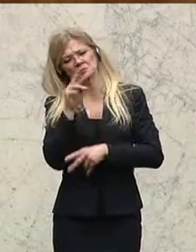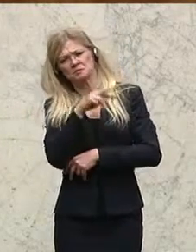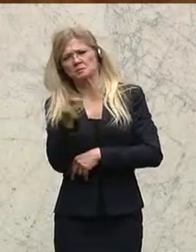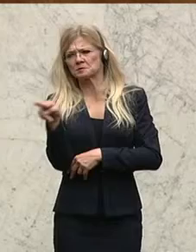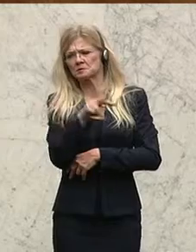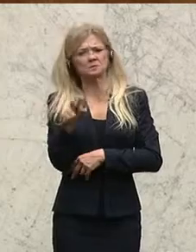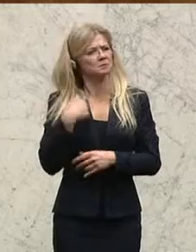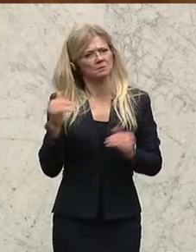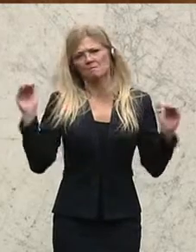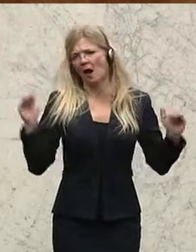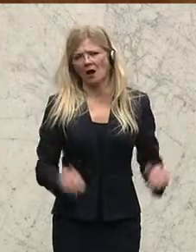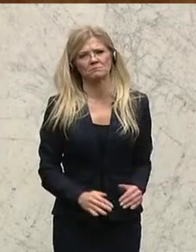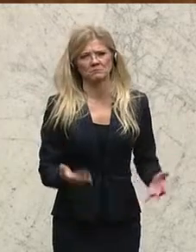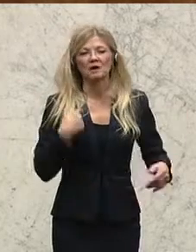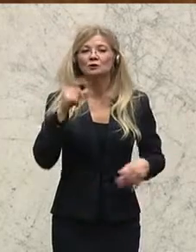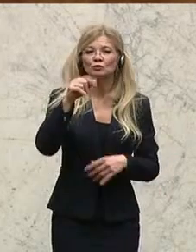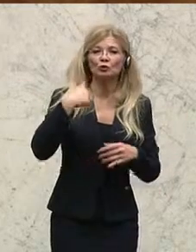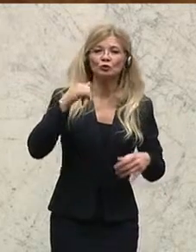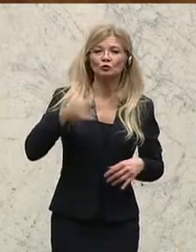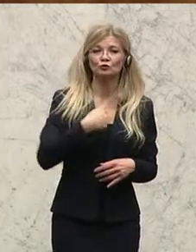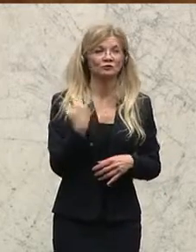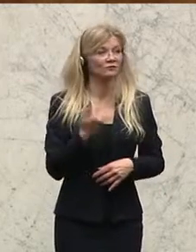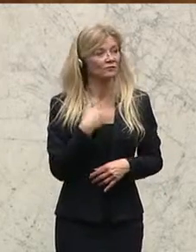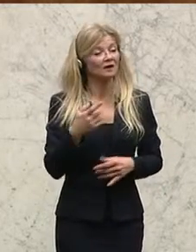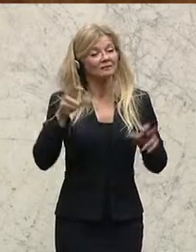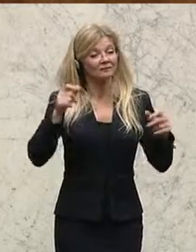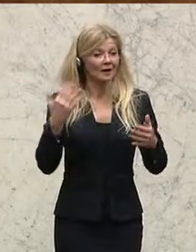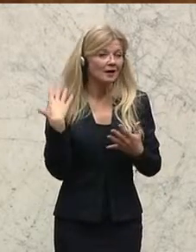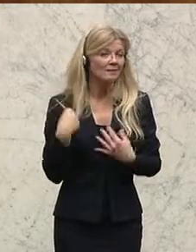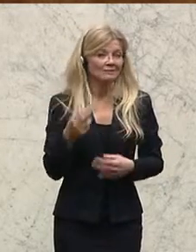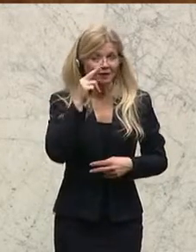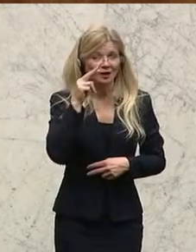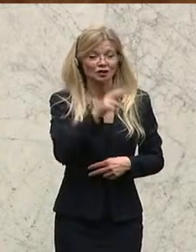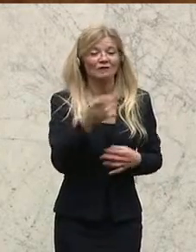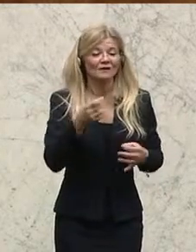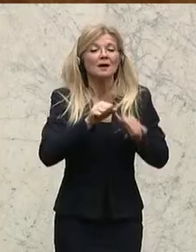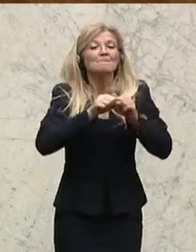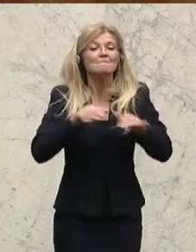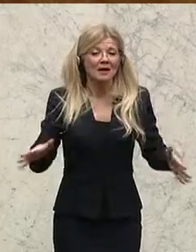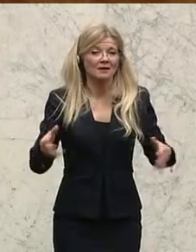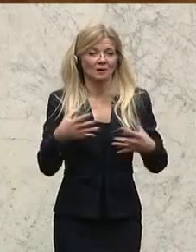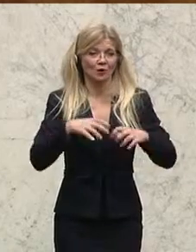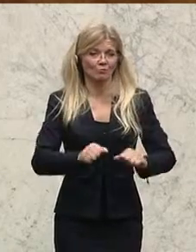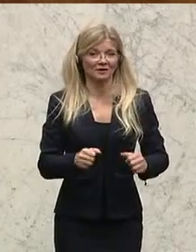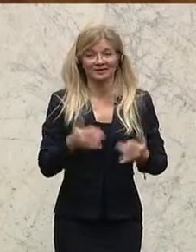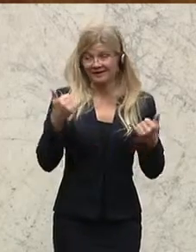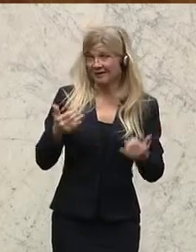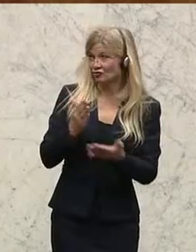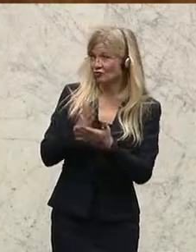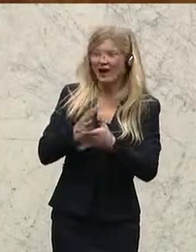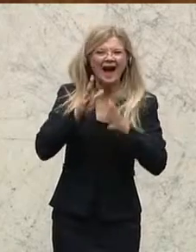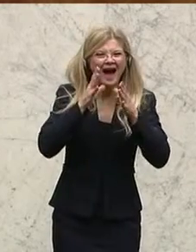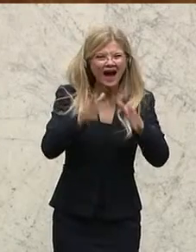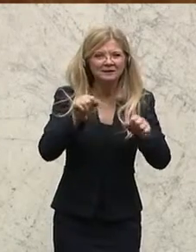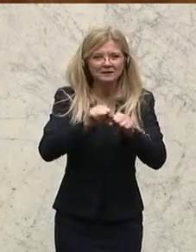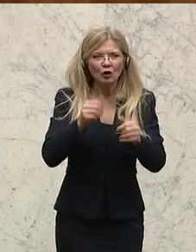das Thema Medienkompetenz wieder hervorheben, dass man in Zeiten, wo der Hass auch schon digitalisiert wird, jetzt könnte ich sagen, naja, den